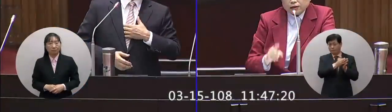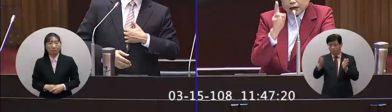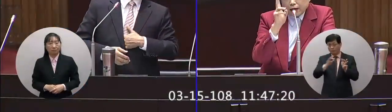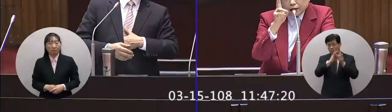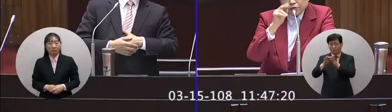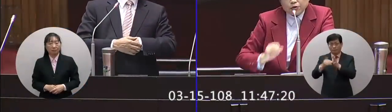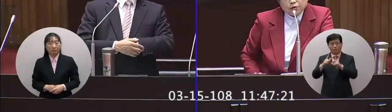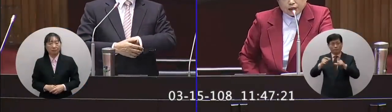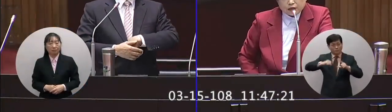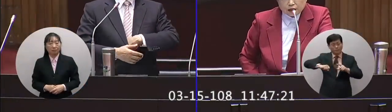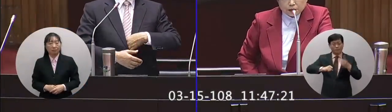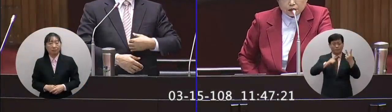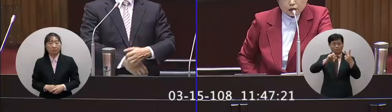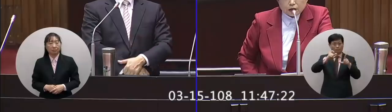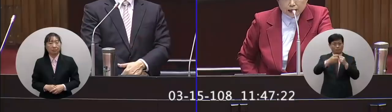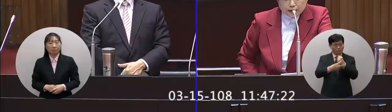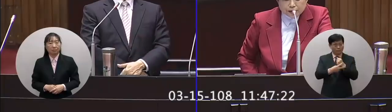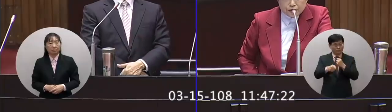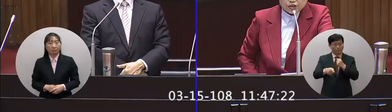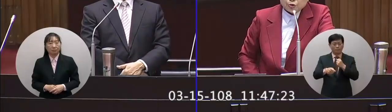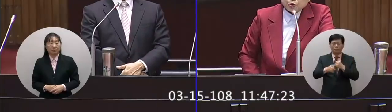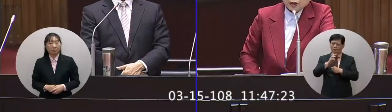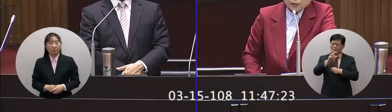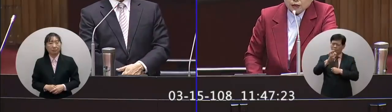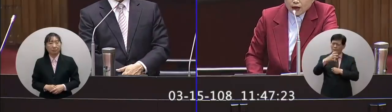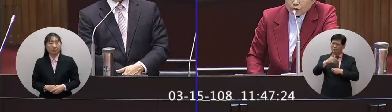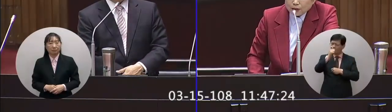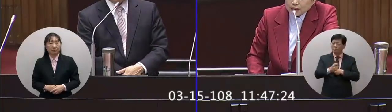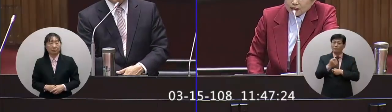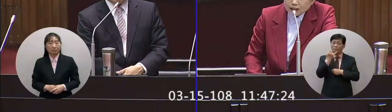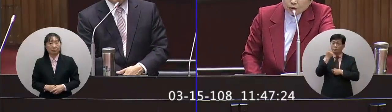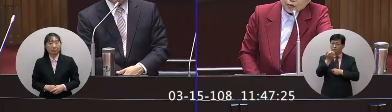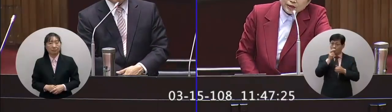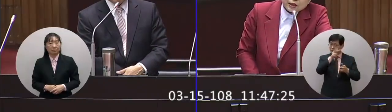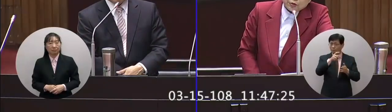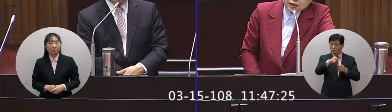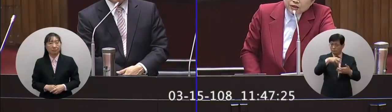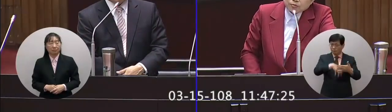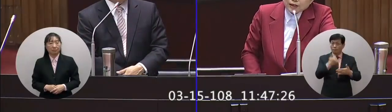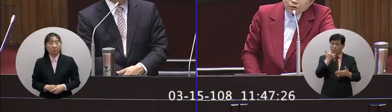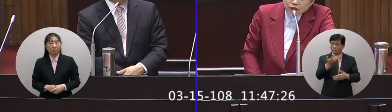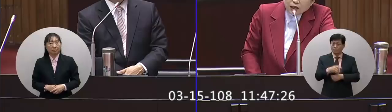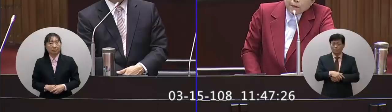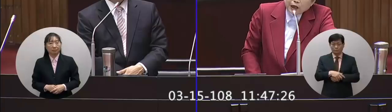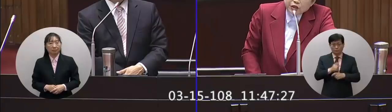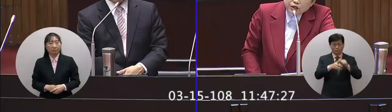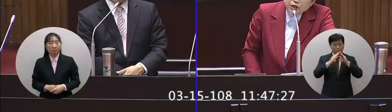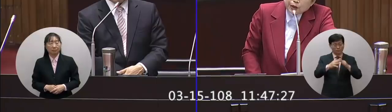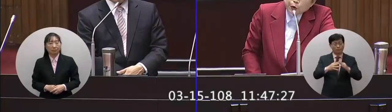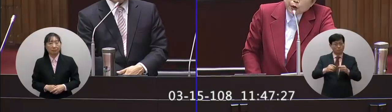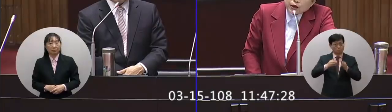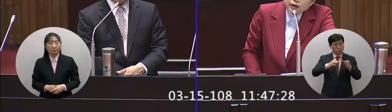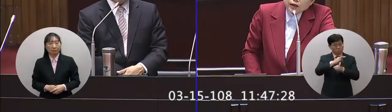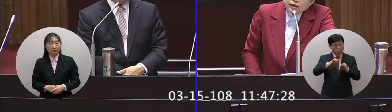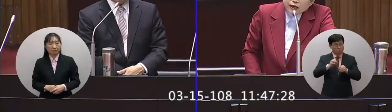到大坑才2.5公里是不是才四十幾億預算可不可以納入我們前瞻計畫院長你願意支持我們台中市拼